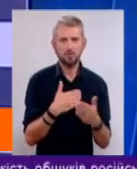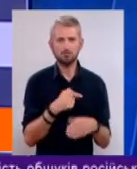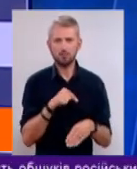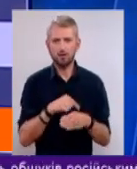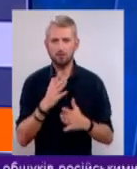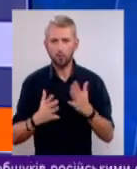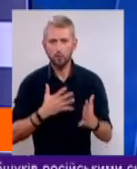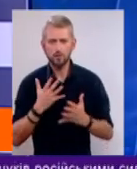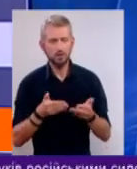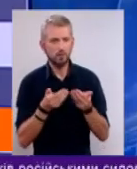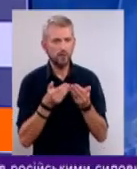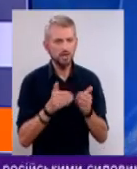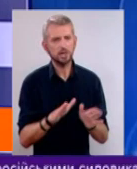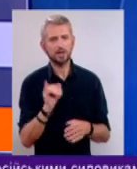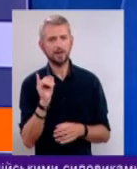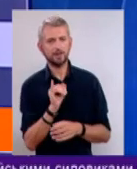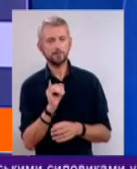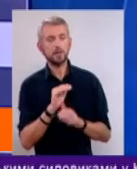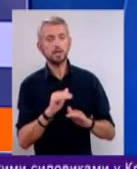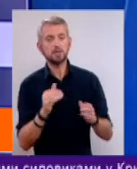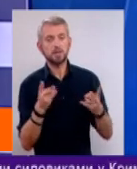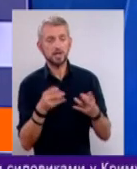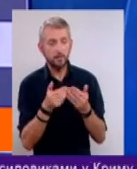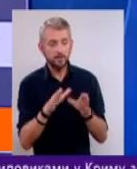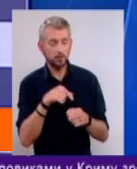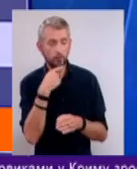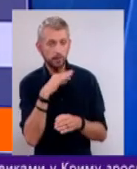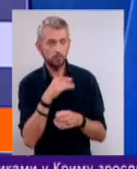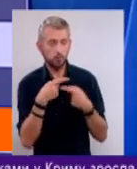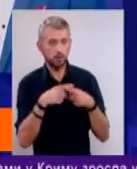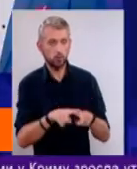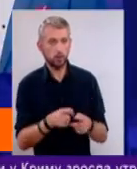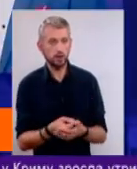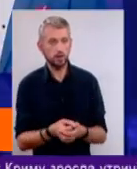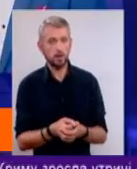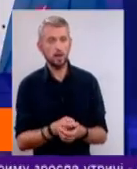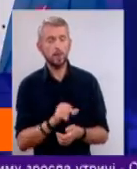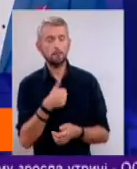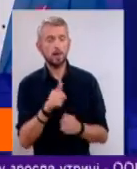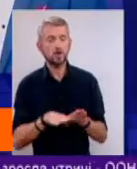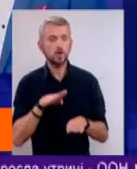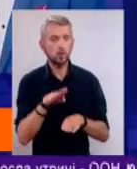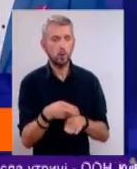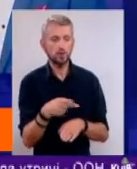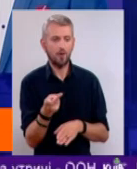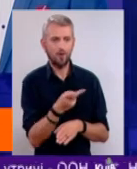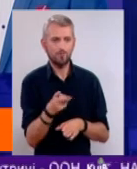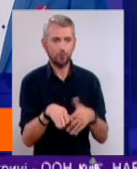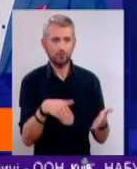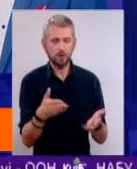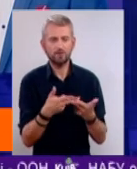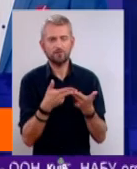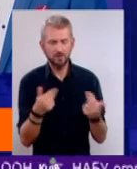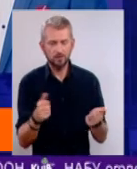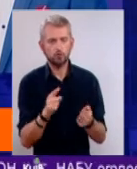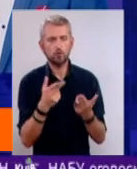недостатньо, відкрите, і з дітьми треба відкрито говорити про технології. Тобто, перший крок для обох сторон – відкрито визнати,